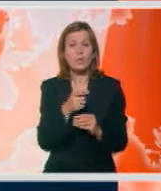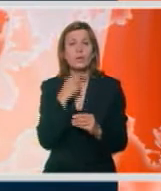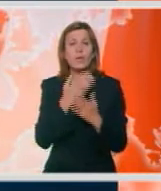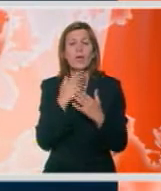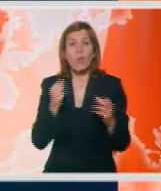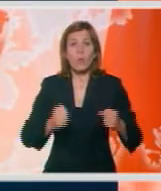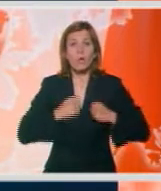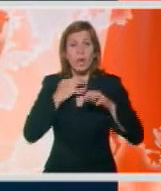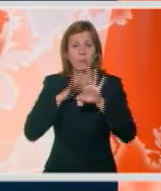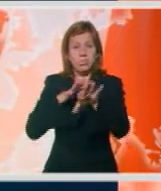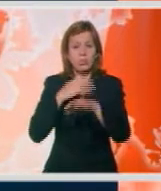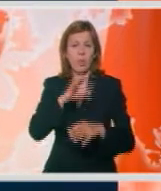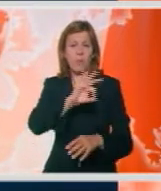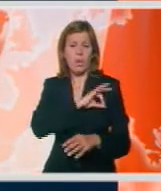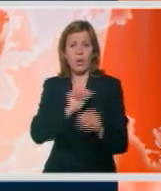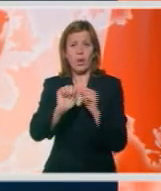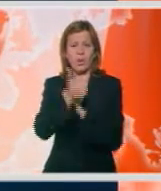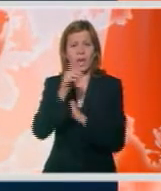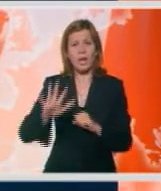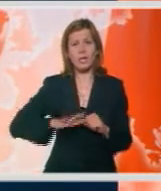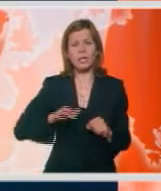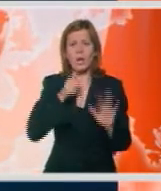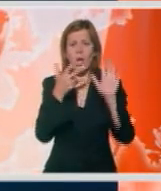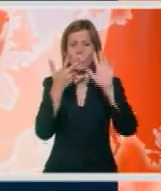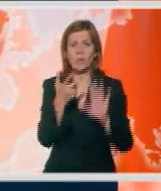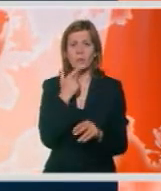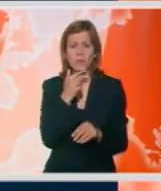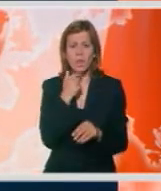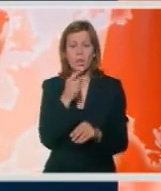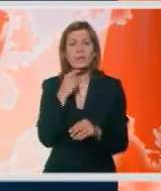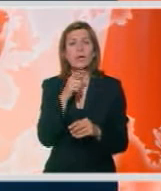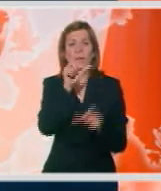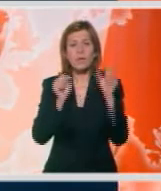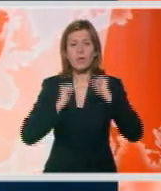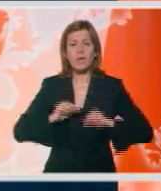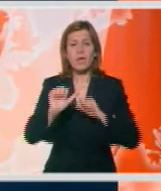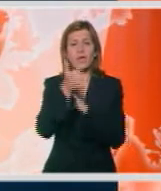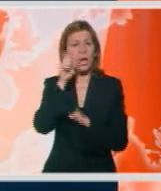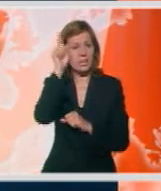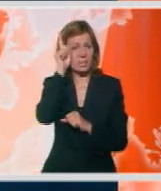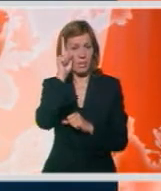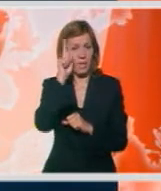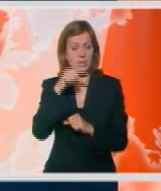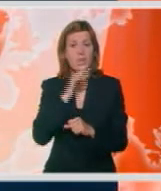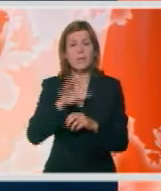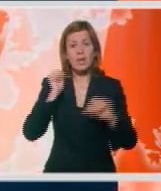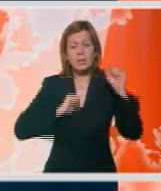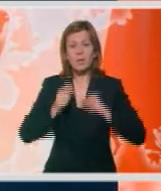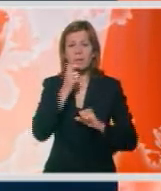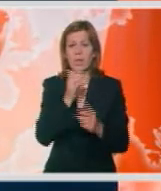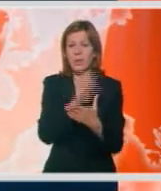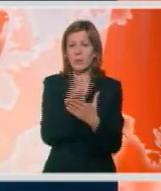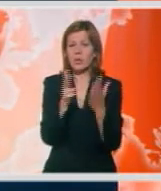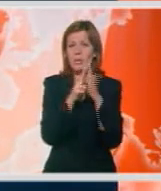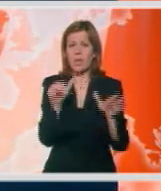među posetiociima poginulo 11 žena i 8 muškaraca, a da je među žrtvama 11 nemaca. Sve žrtve su stare između